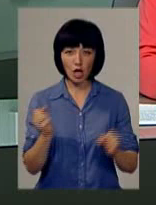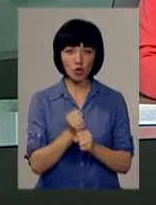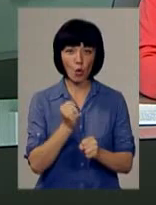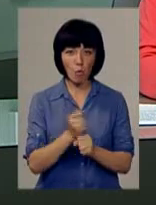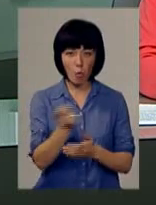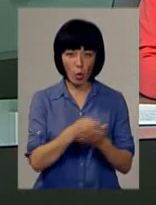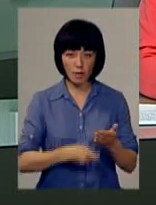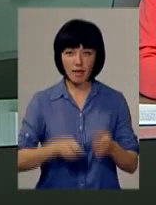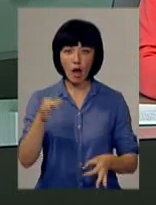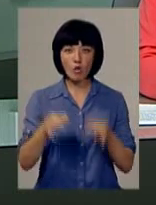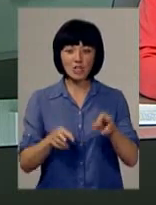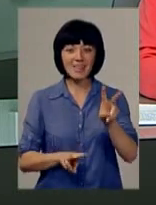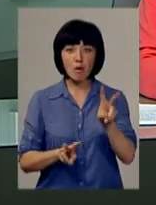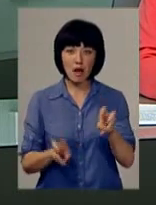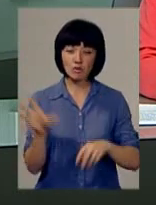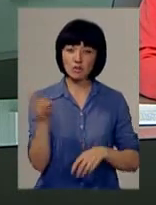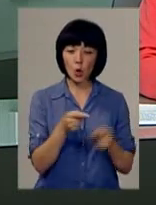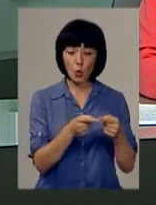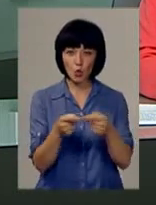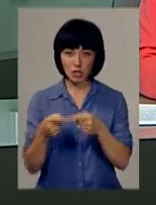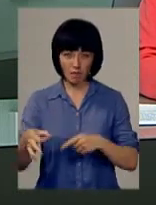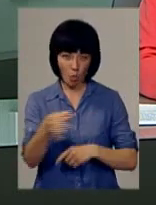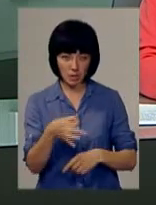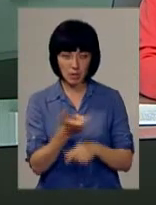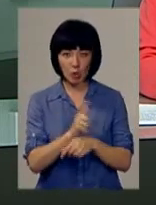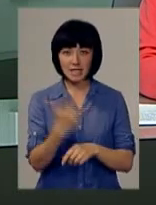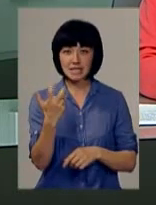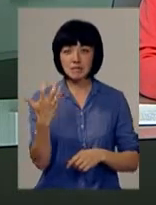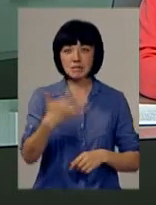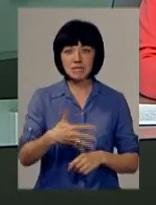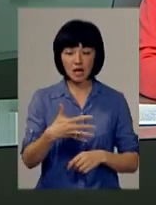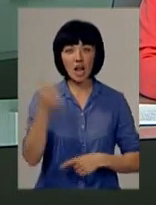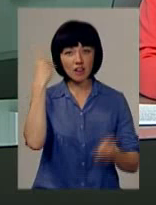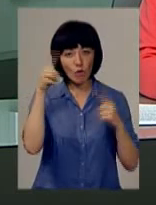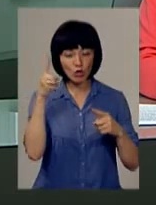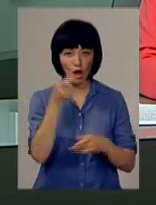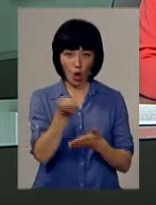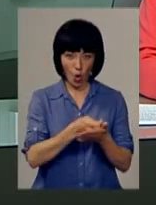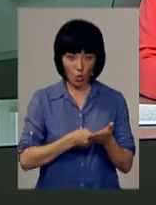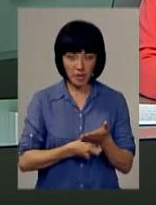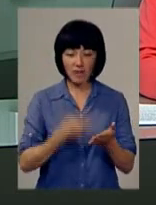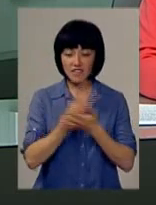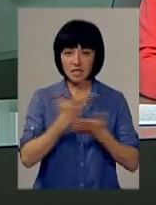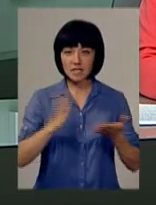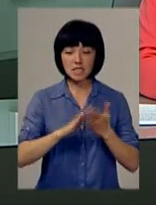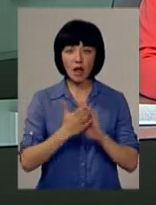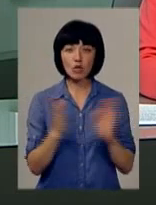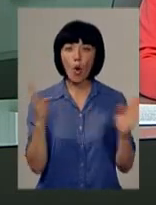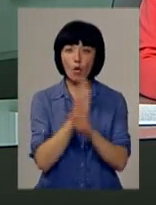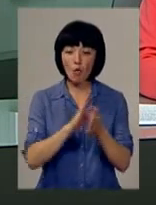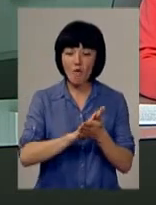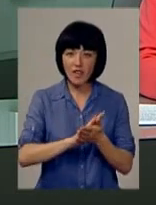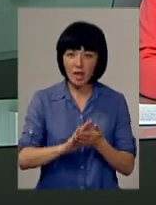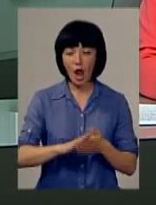роботи на екологічну тематику з усіх куточків краю. Понад 350 творчих доробків висвітлюють стан довкілля,